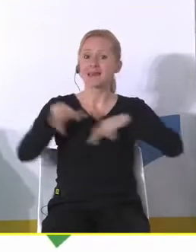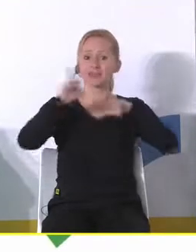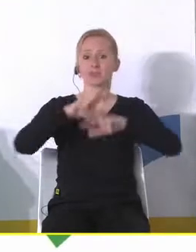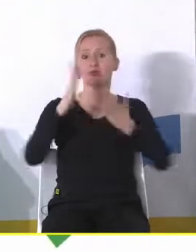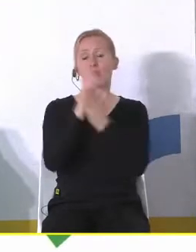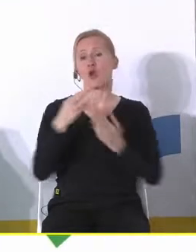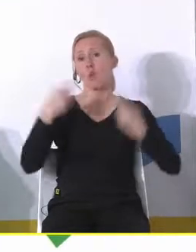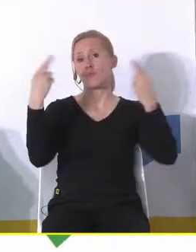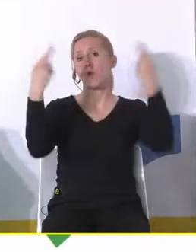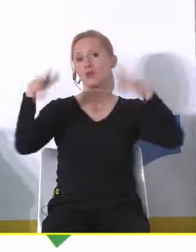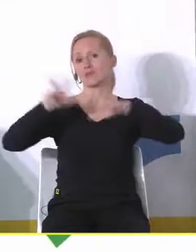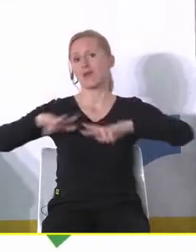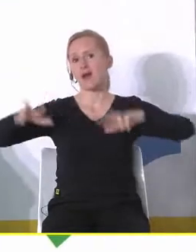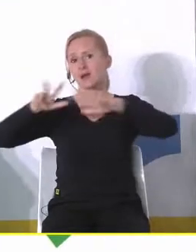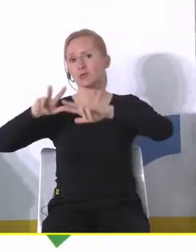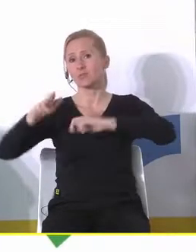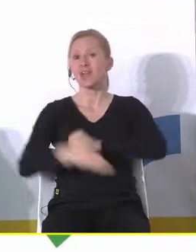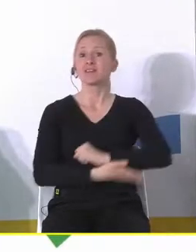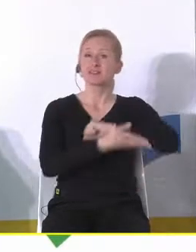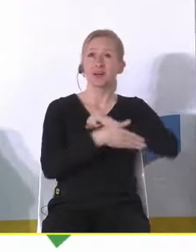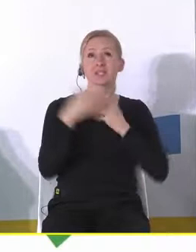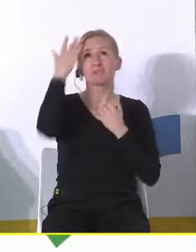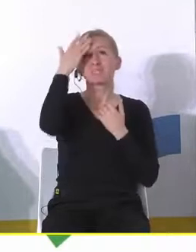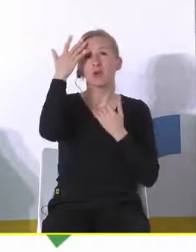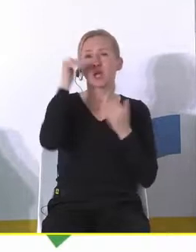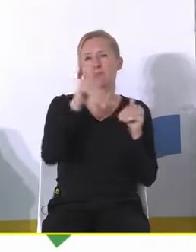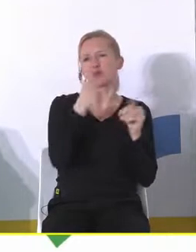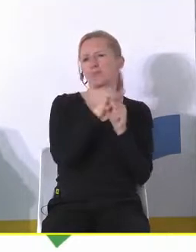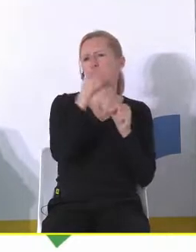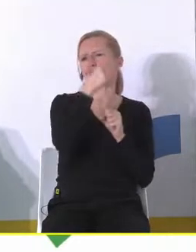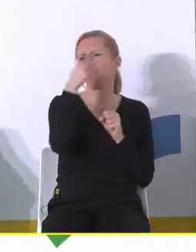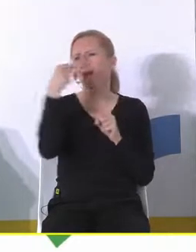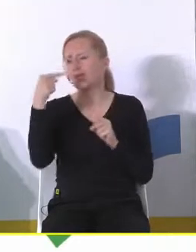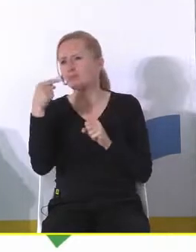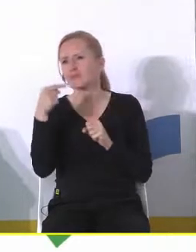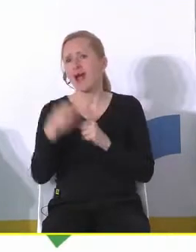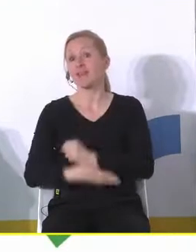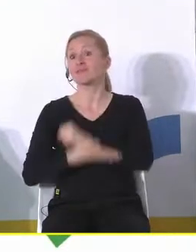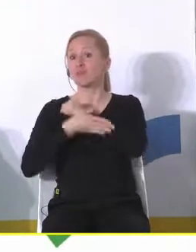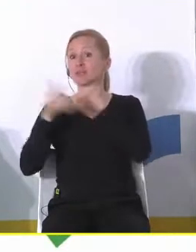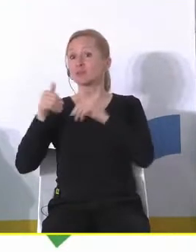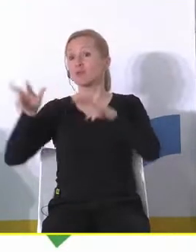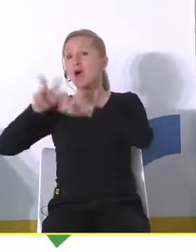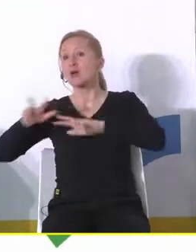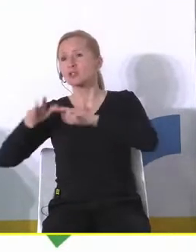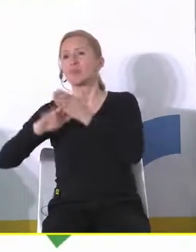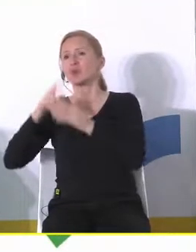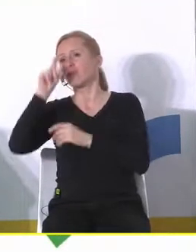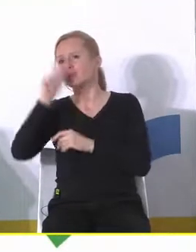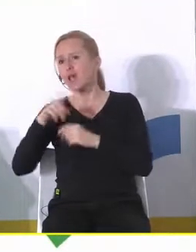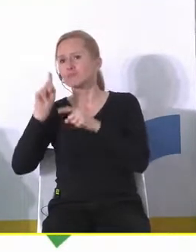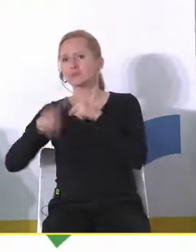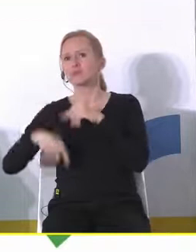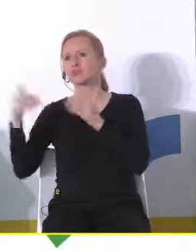promocja rodzin dlatego że wsparcie może się kojarzyć negatywnie skoro mówimy o wsparciu to znaczy o rodzinom pewnie jest źle dlatego